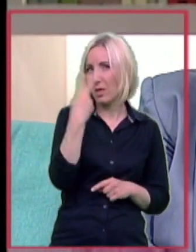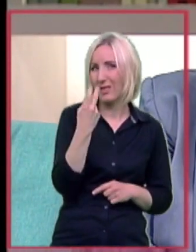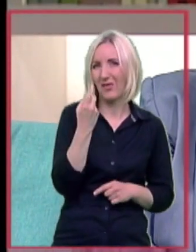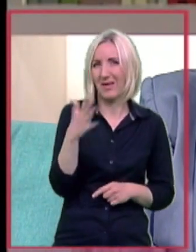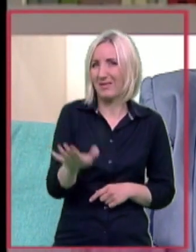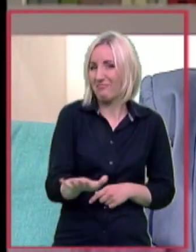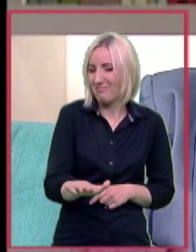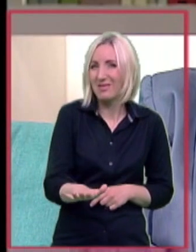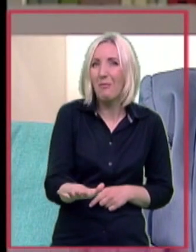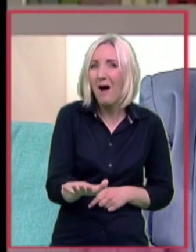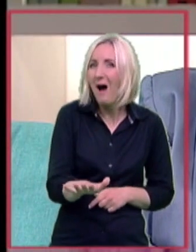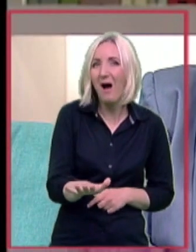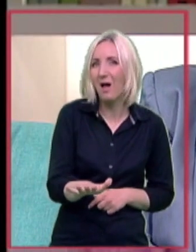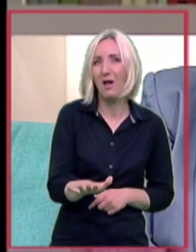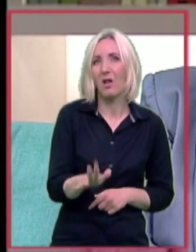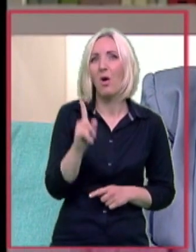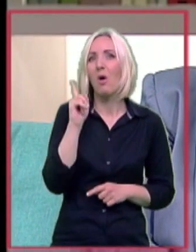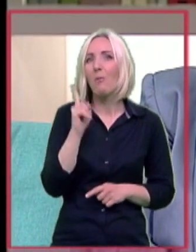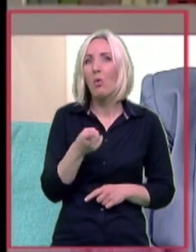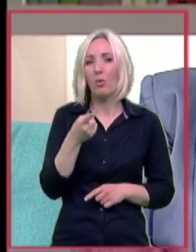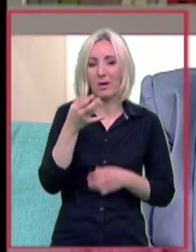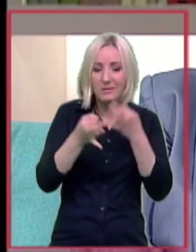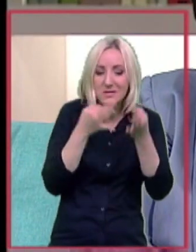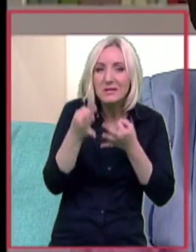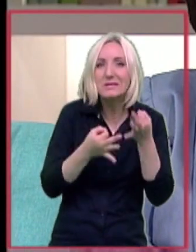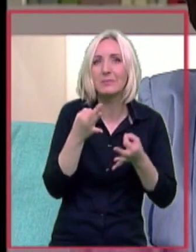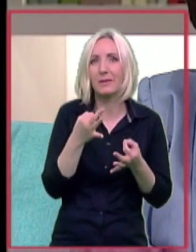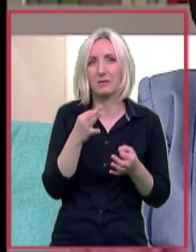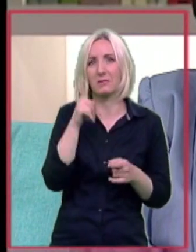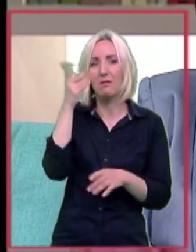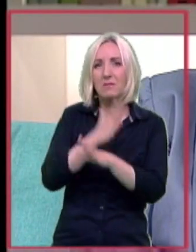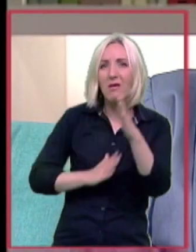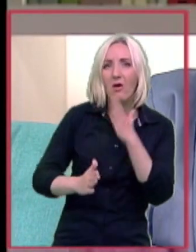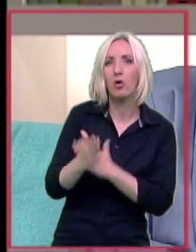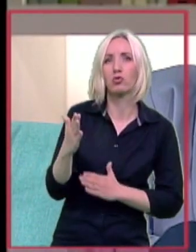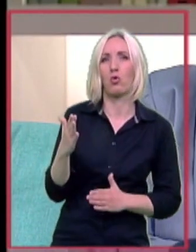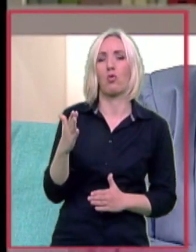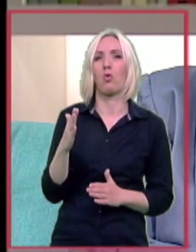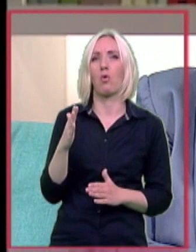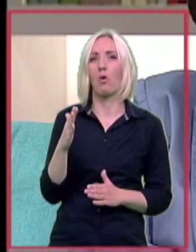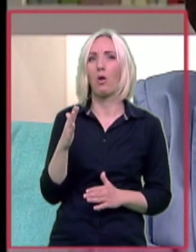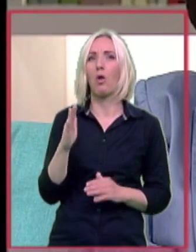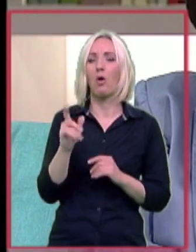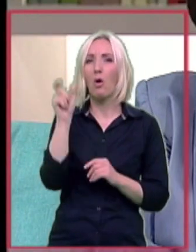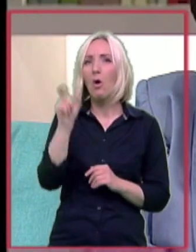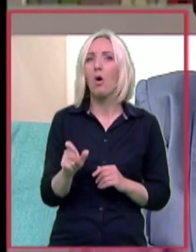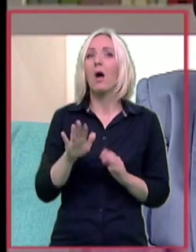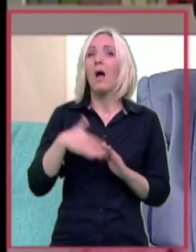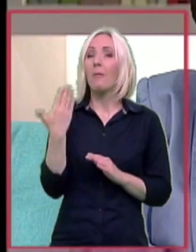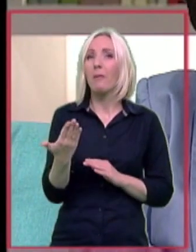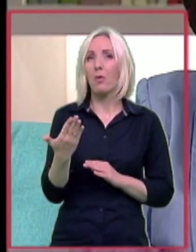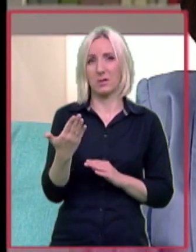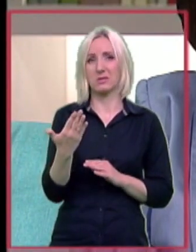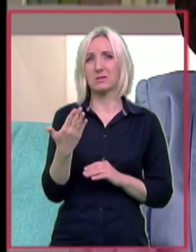dete tako malo, mora da se ispita, mislim, prvo kod efektologa, pa posle te bere koja je odrađena.